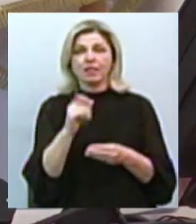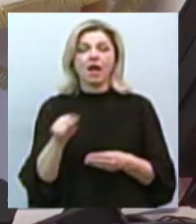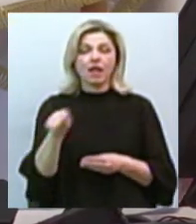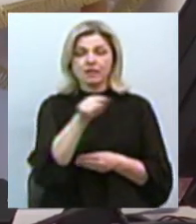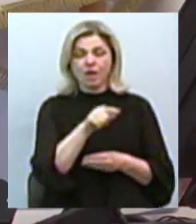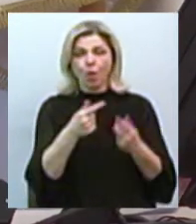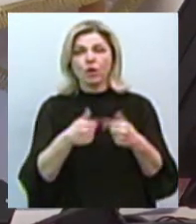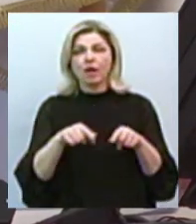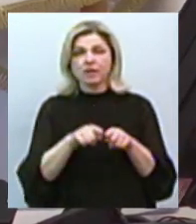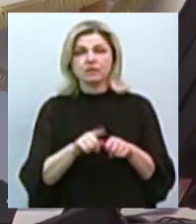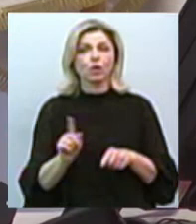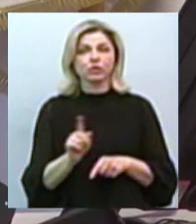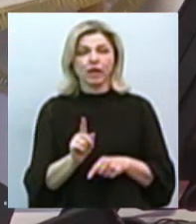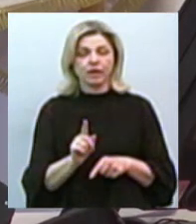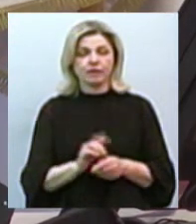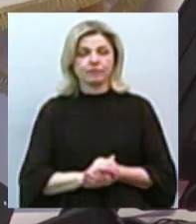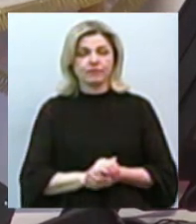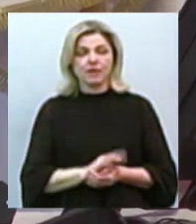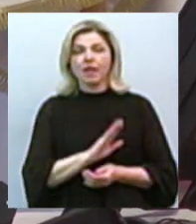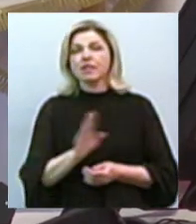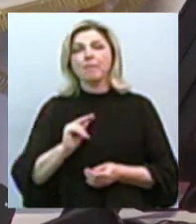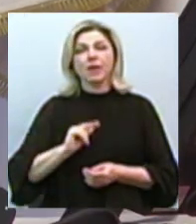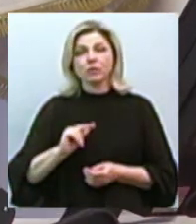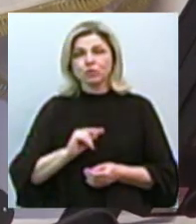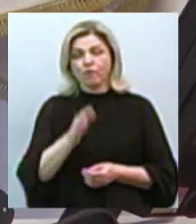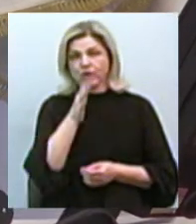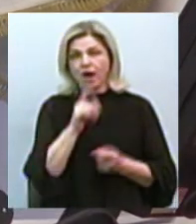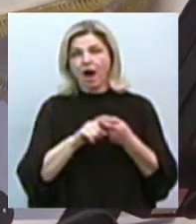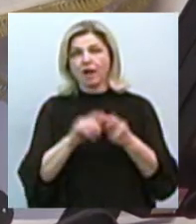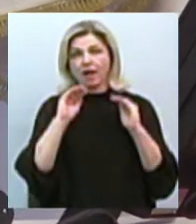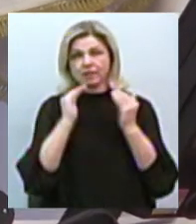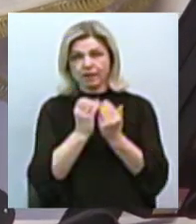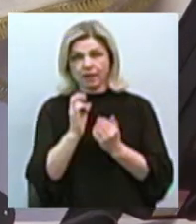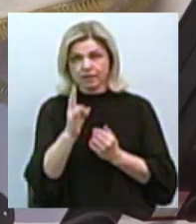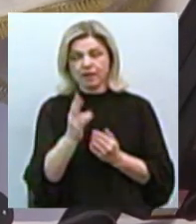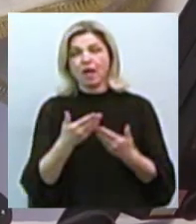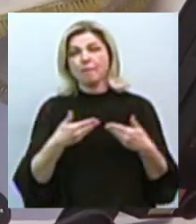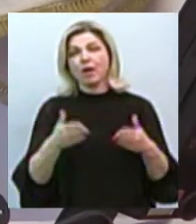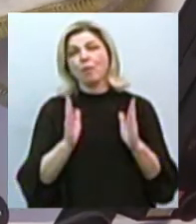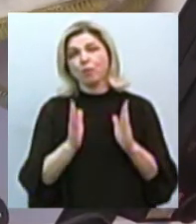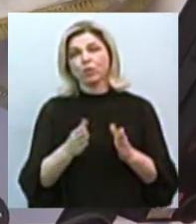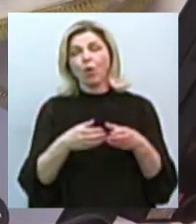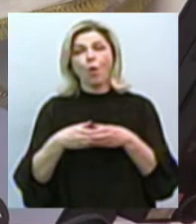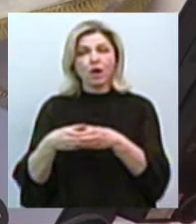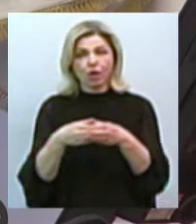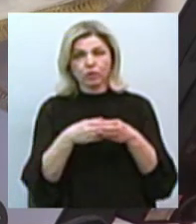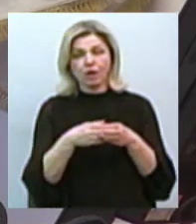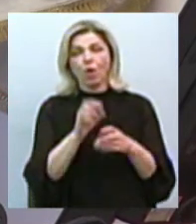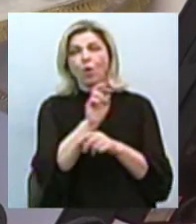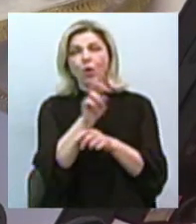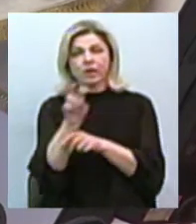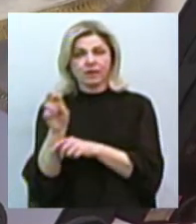не працюють під час карантину. Ми просто будемо колегіально, там буде ходити